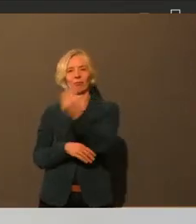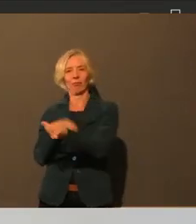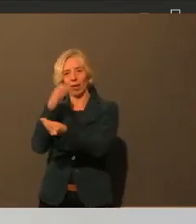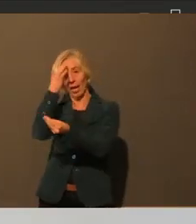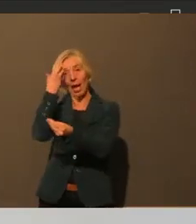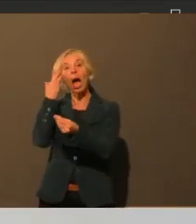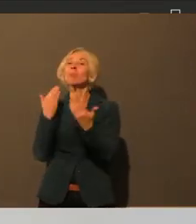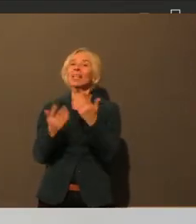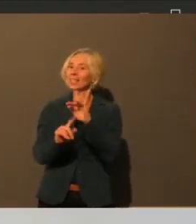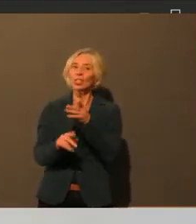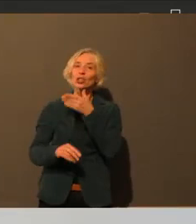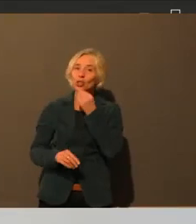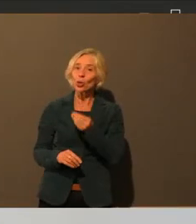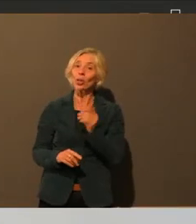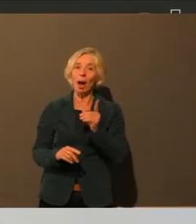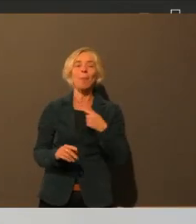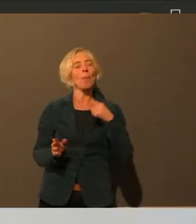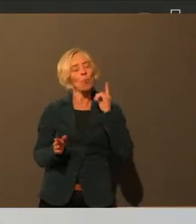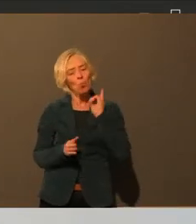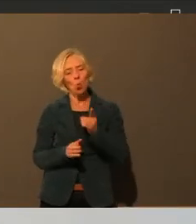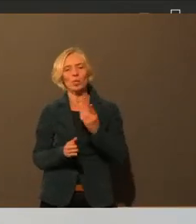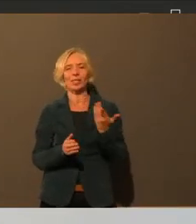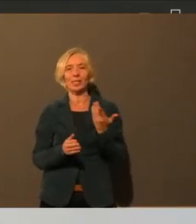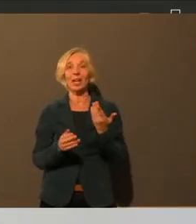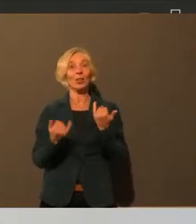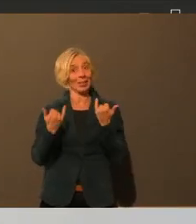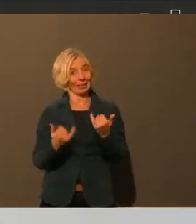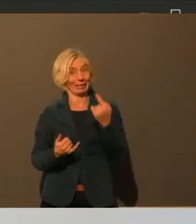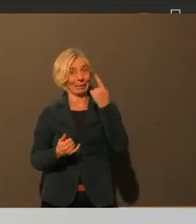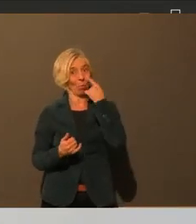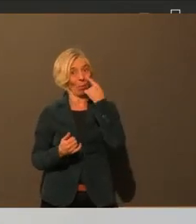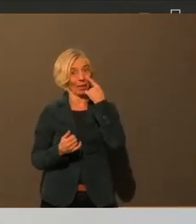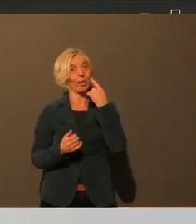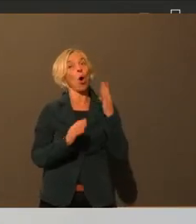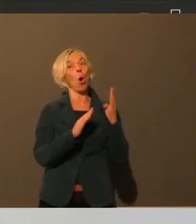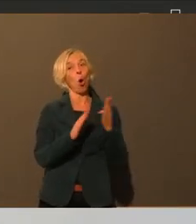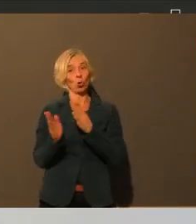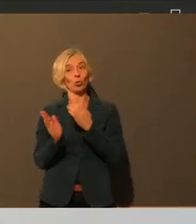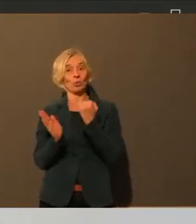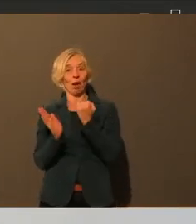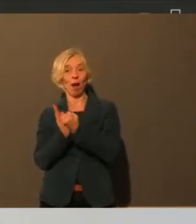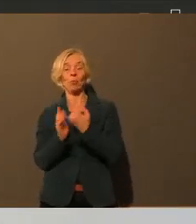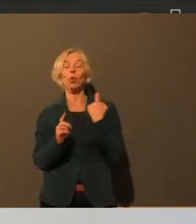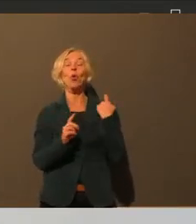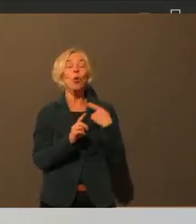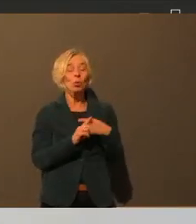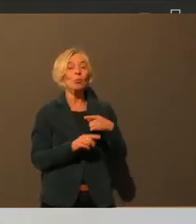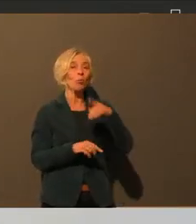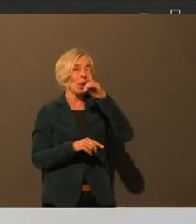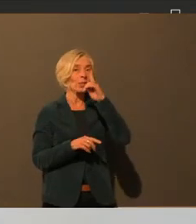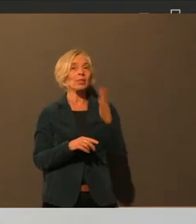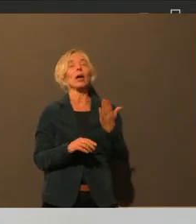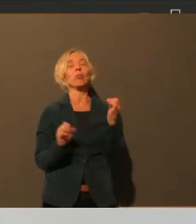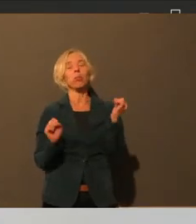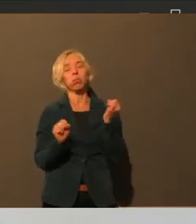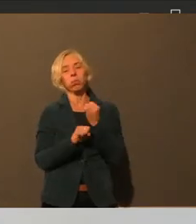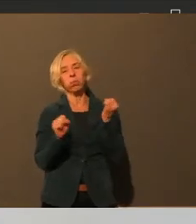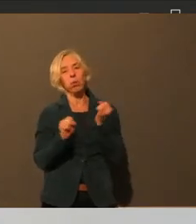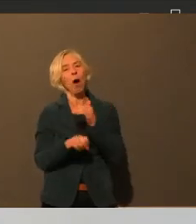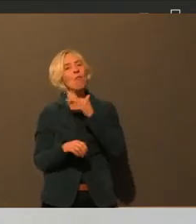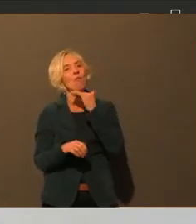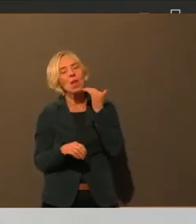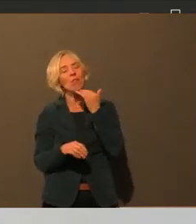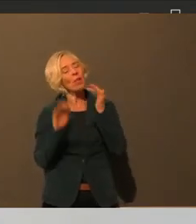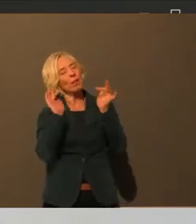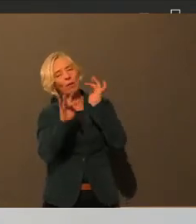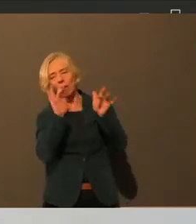Ich will an der Stelle auch einmal sagen, da muss einfach im Moment der Ordnungsdienst und die Polizei auch sehr viel Kritik aushalten. Uns erreichen auch zahlreiche E-Mails von Beschwerdeführern, die